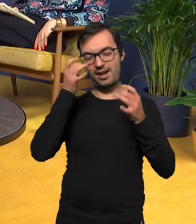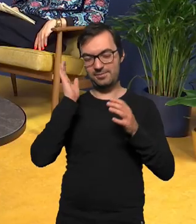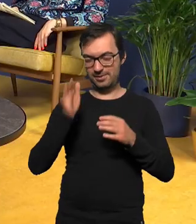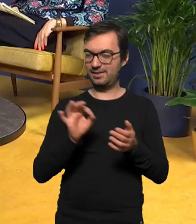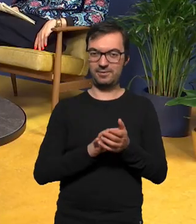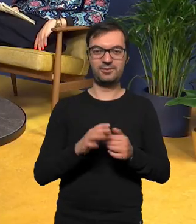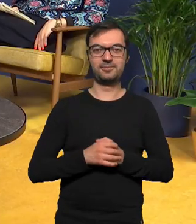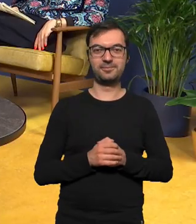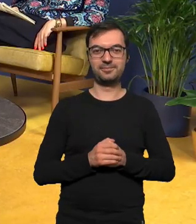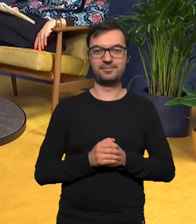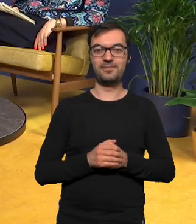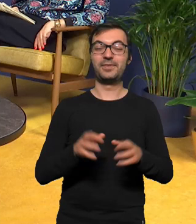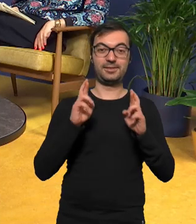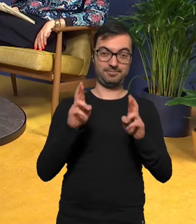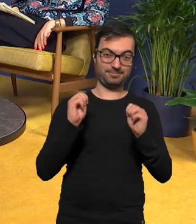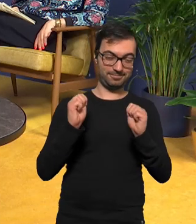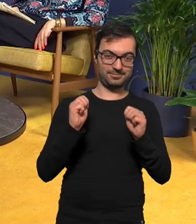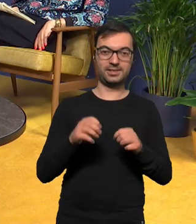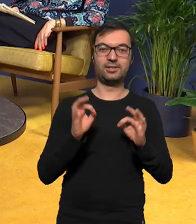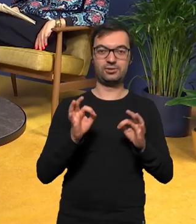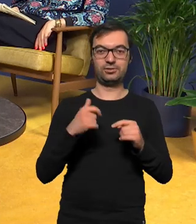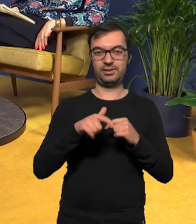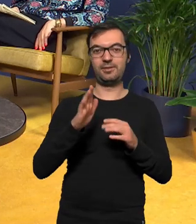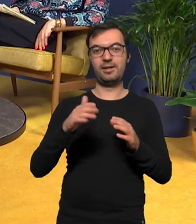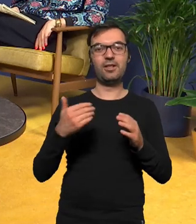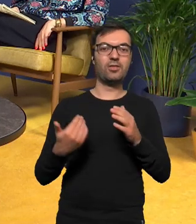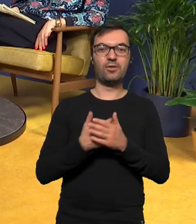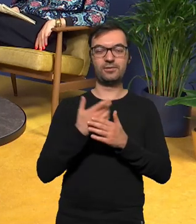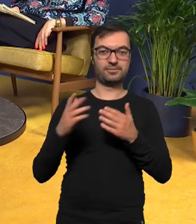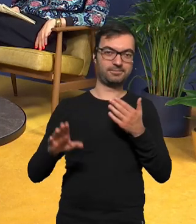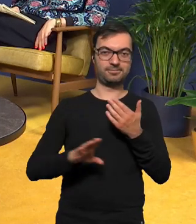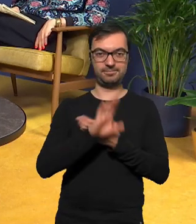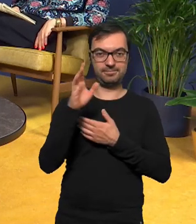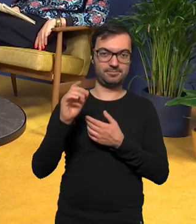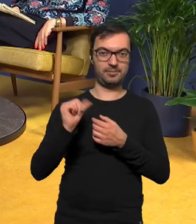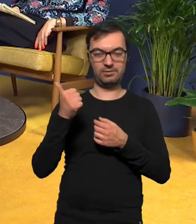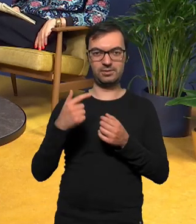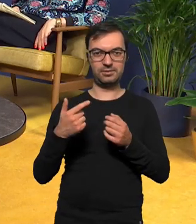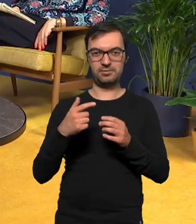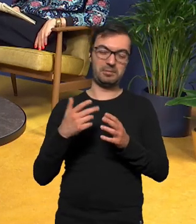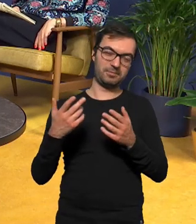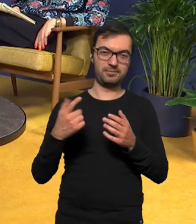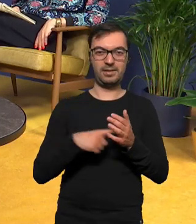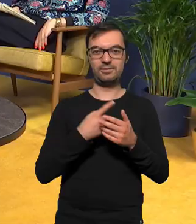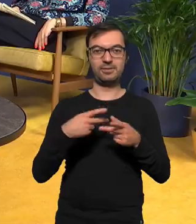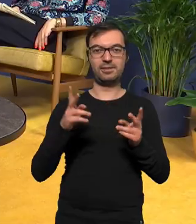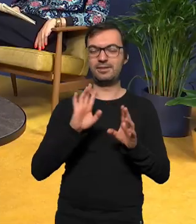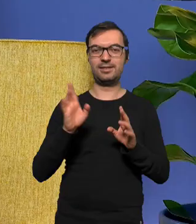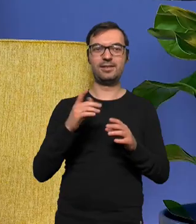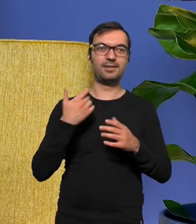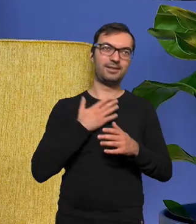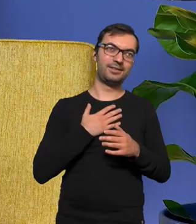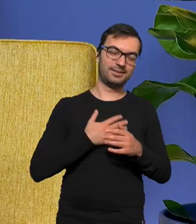wzroszeniem trzymam kciuki bo dzisiaj masz przed sobą kolejny debiut czy to już nie debiut no nie tak było